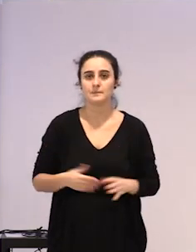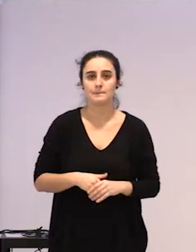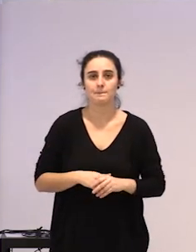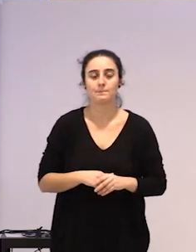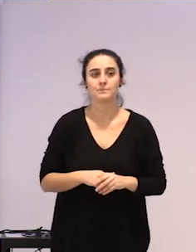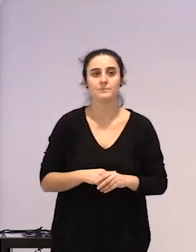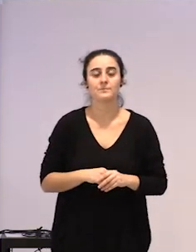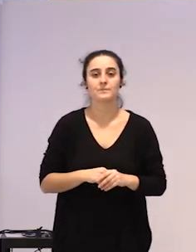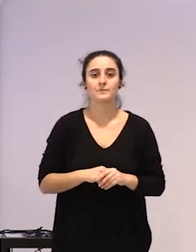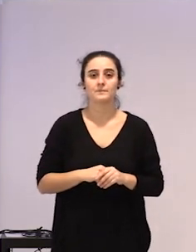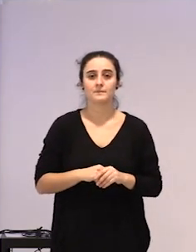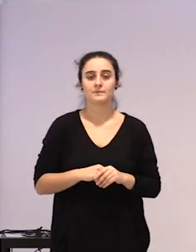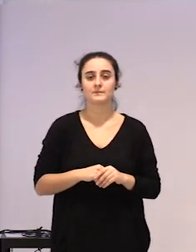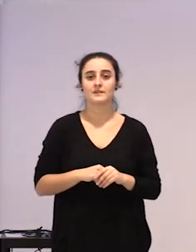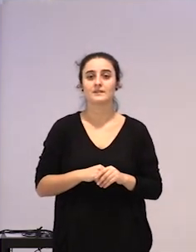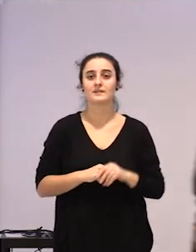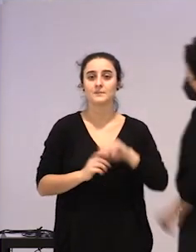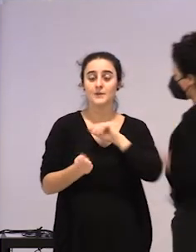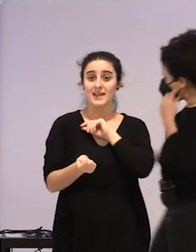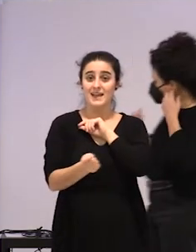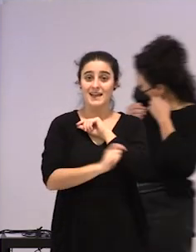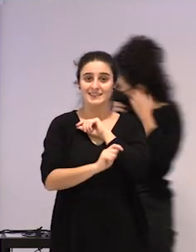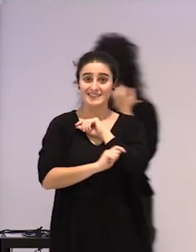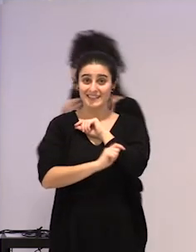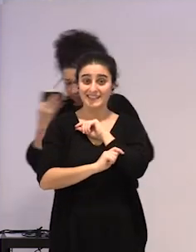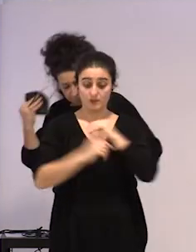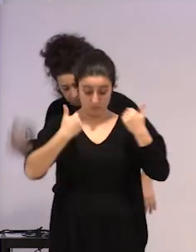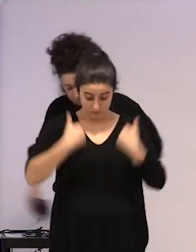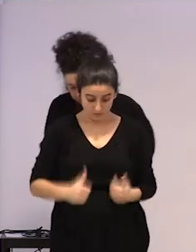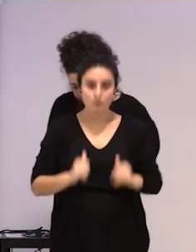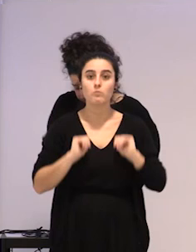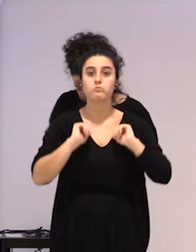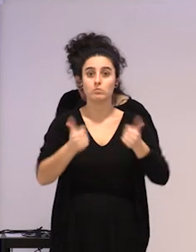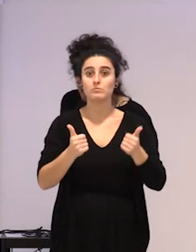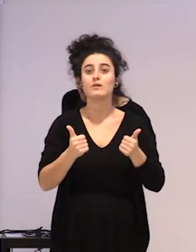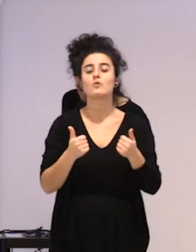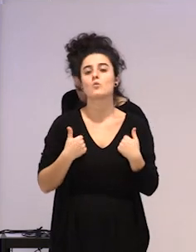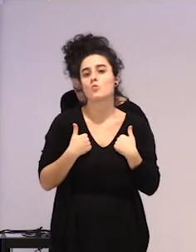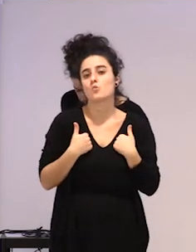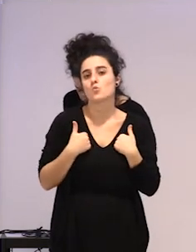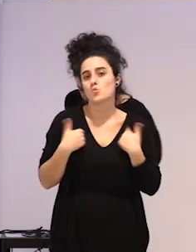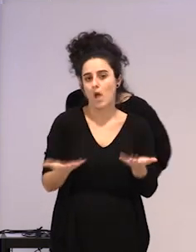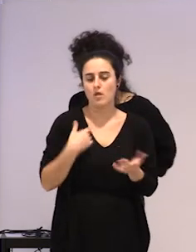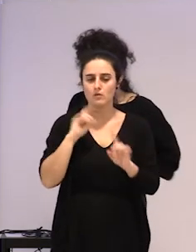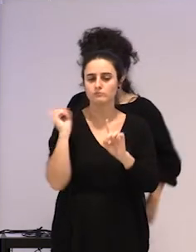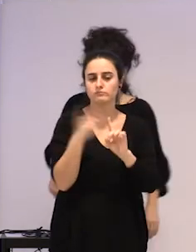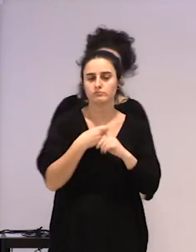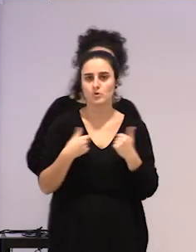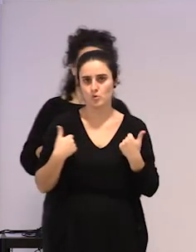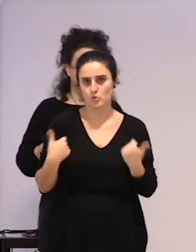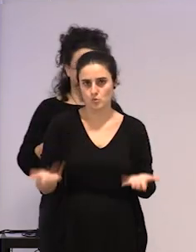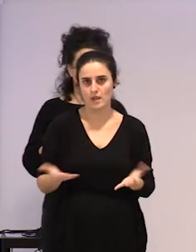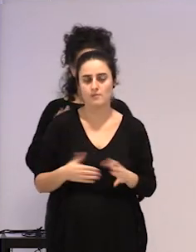Orduan, estrategiak, norberatik abiatu diren estrategiak, hemen ze, ze topatu dut, ba, bueno,